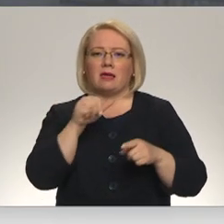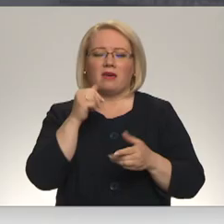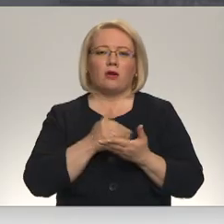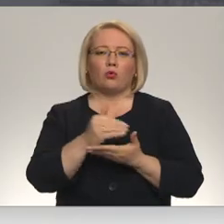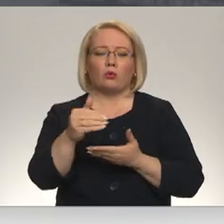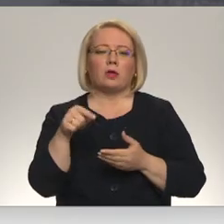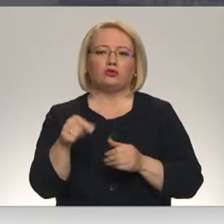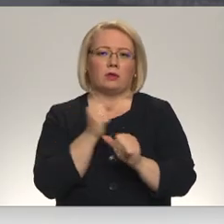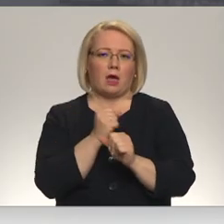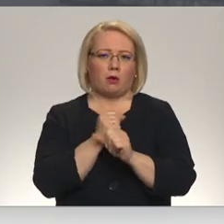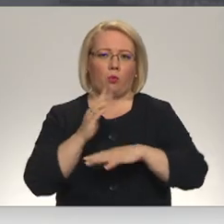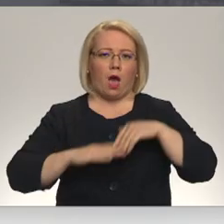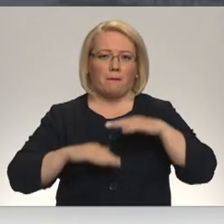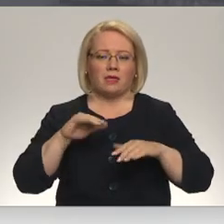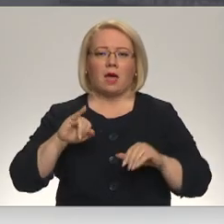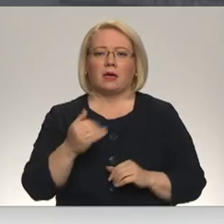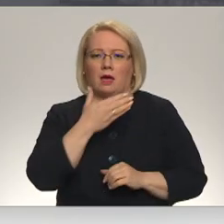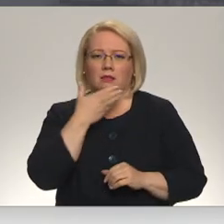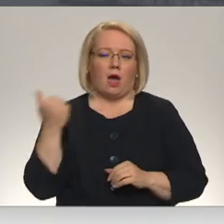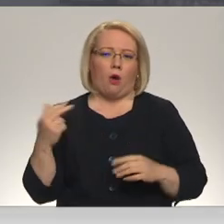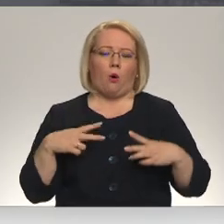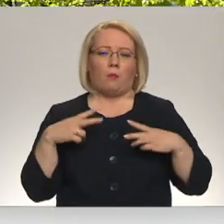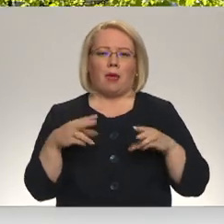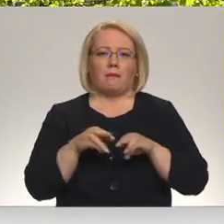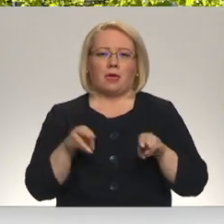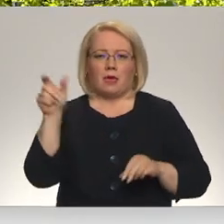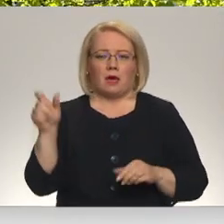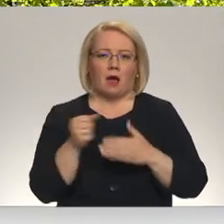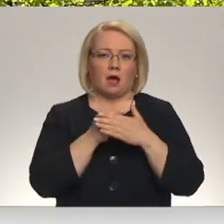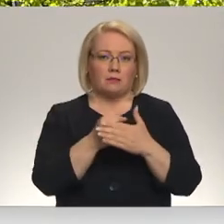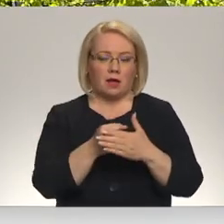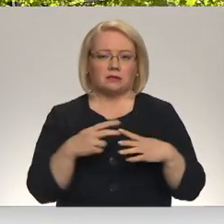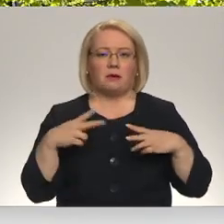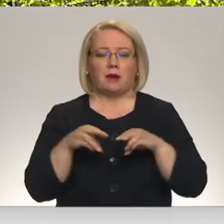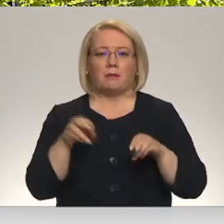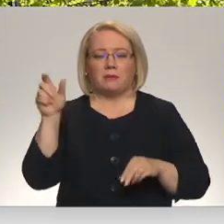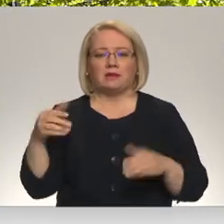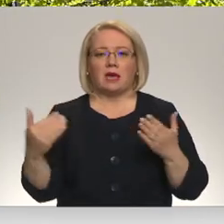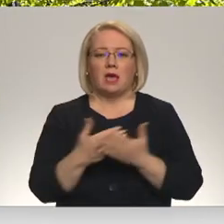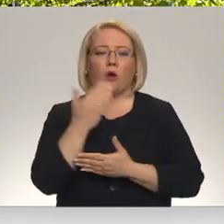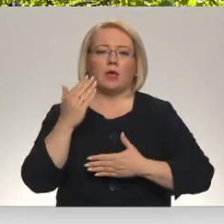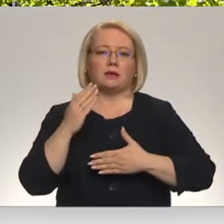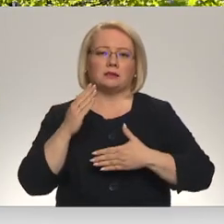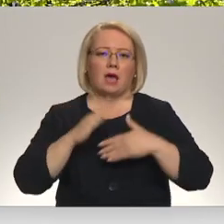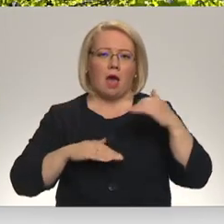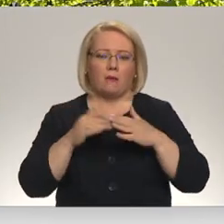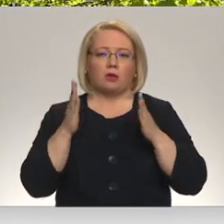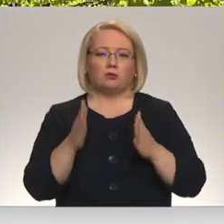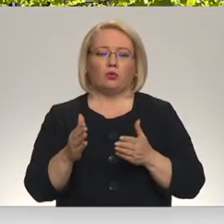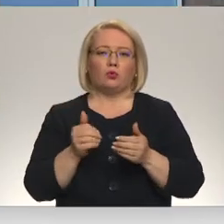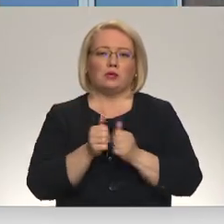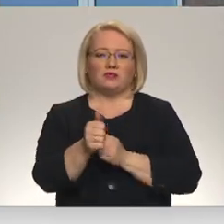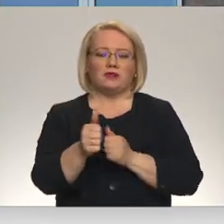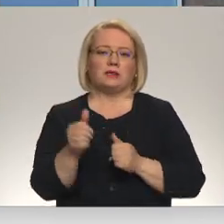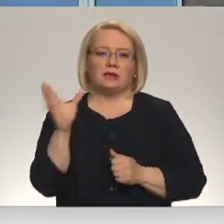šo darbu amatā, ja nav tam premjera atbalsta. Premjeras sagaida, lai jaunais ministrām atkandidāts tiktu virzīts iespējami